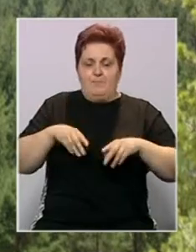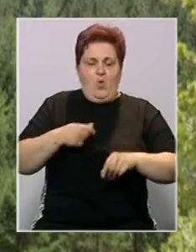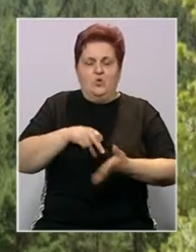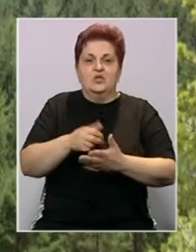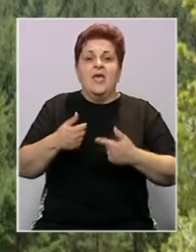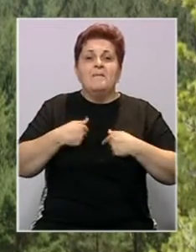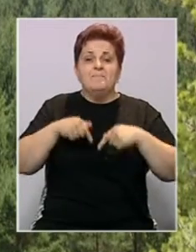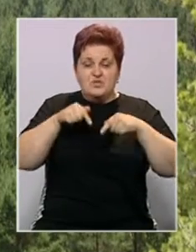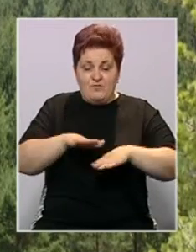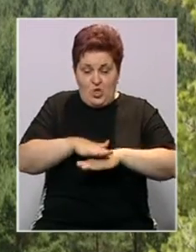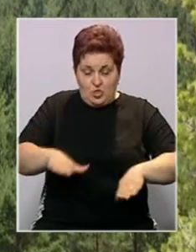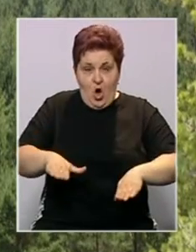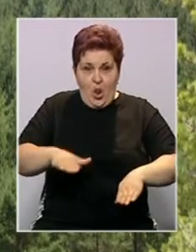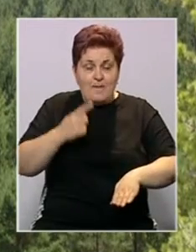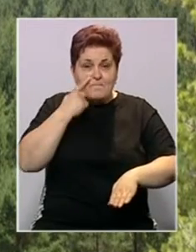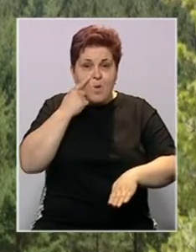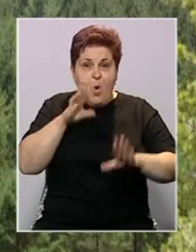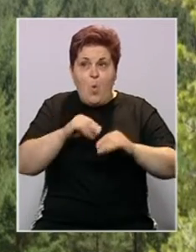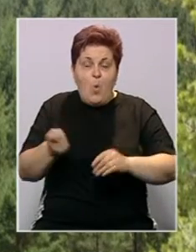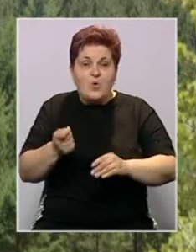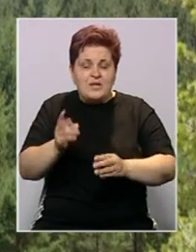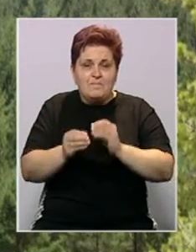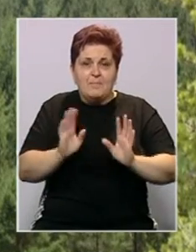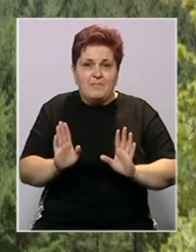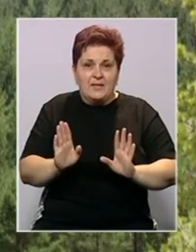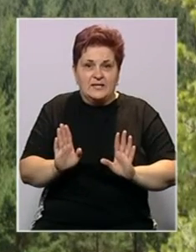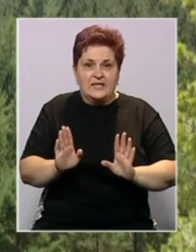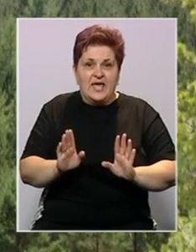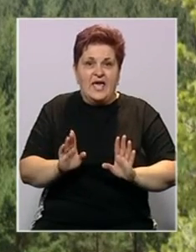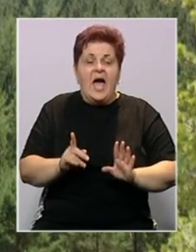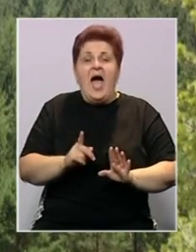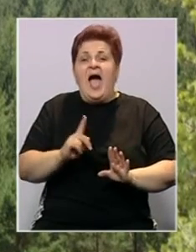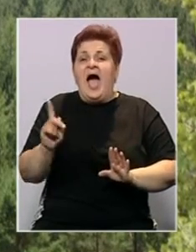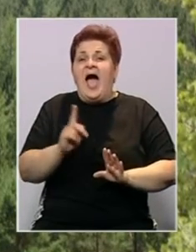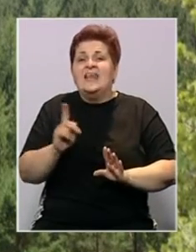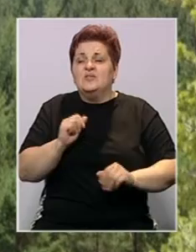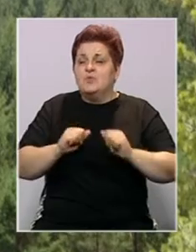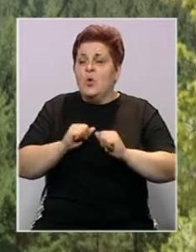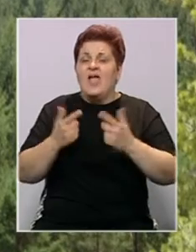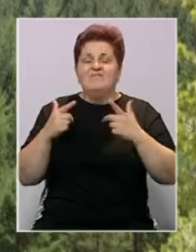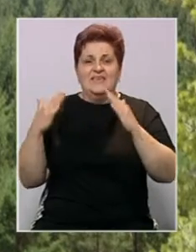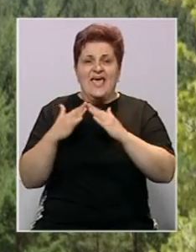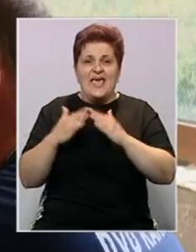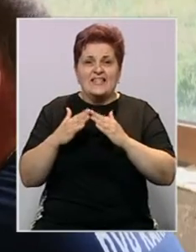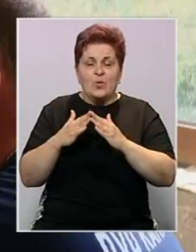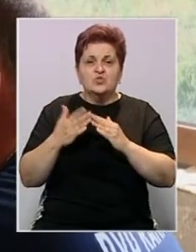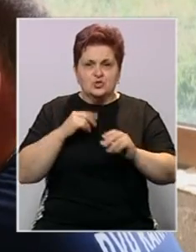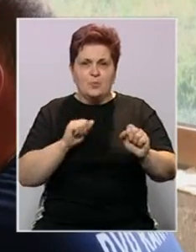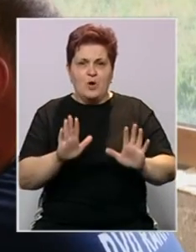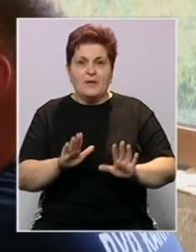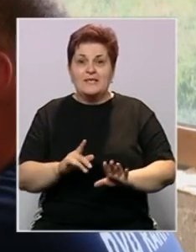znači mi ćemo ove donje linije gledati, rješava tu, neće biti problema, mislim da neće biti ugroz vikend naselja i kuća da će se to odbraniti.